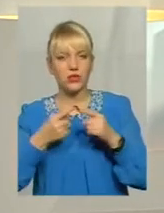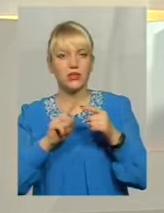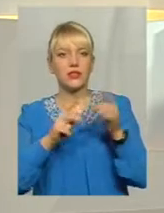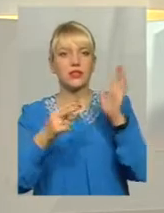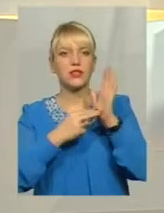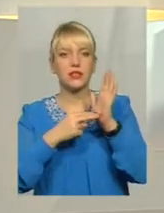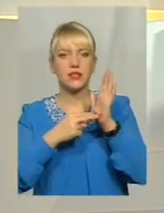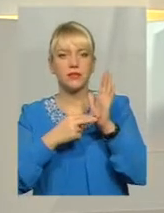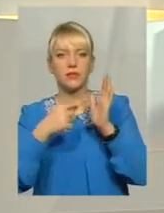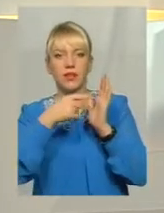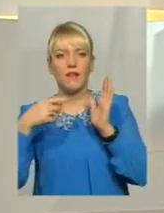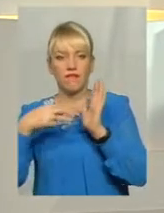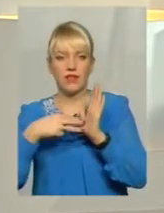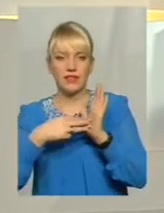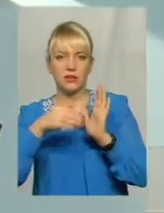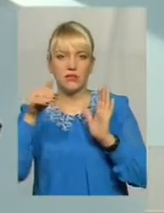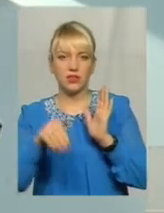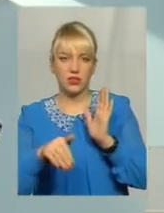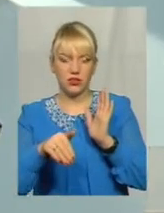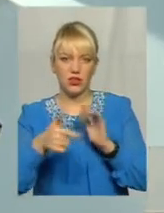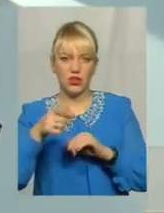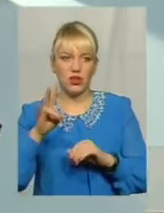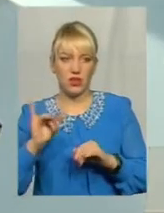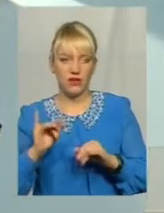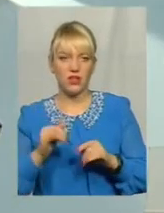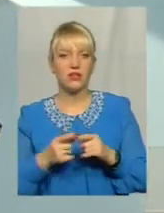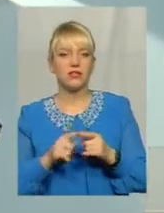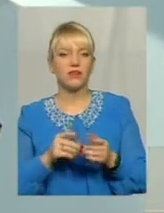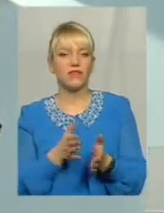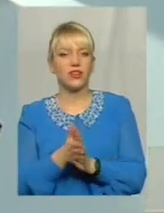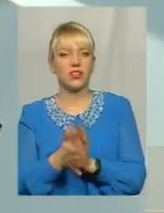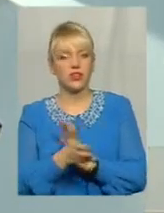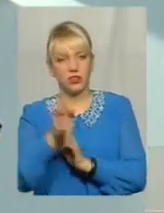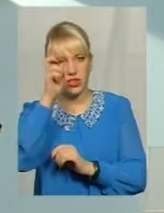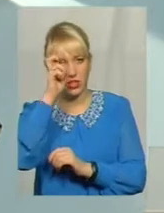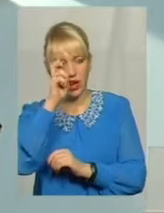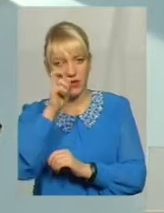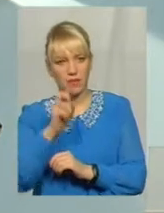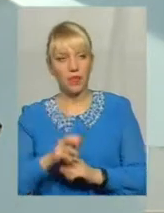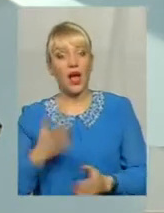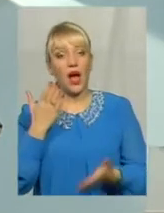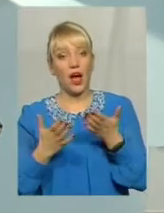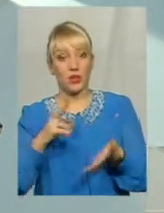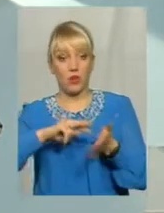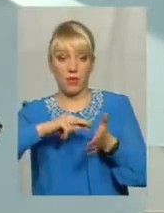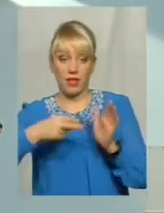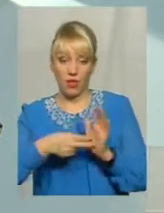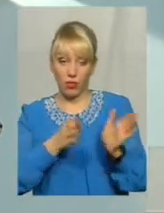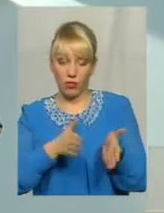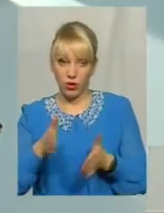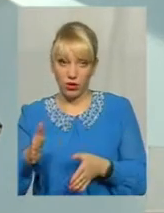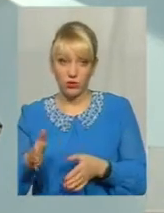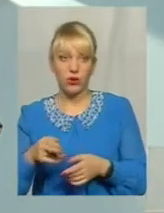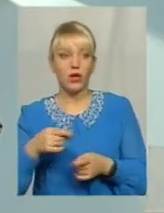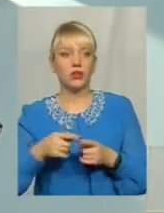витратних матеріалів для неї Для пацієнтів не обходиться ні зовсім В плановому порядку якщо людина йде на коронарографію Вона